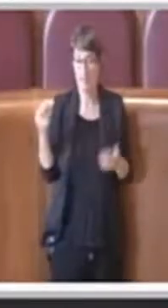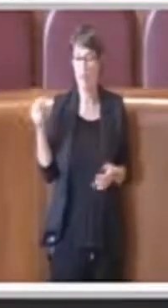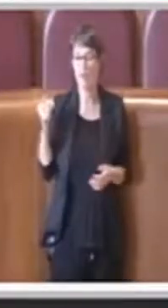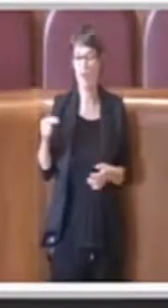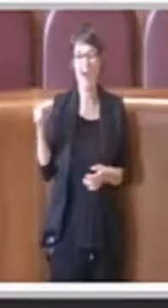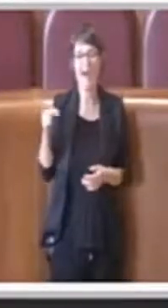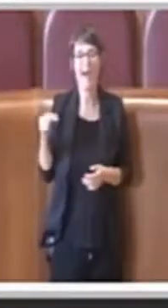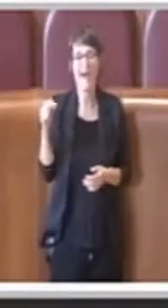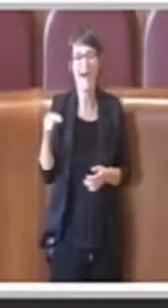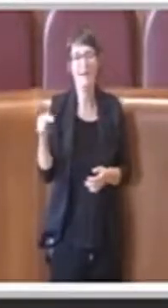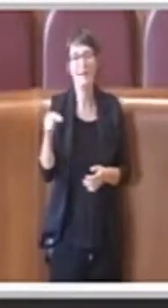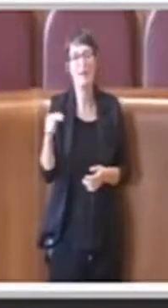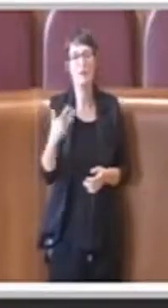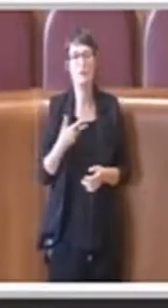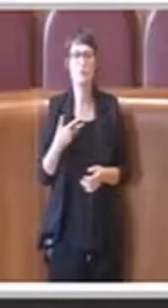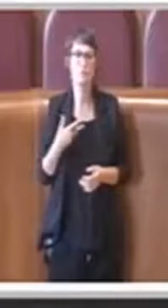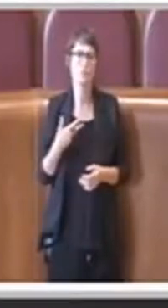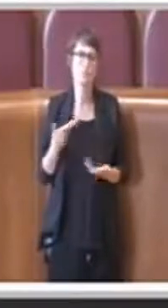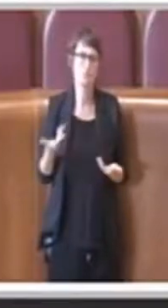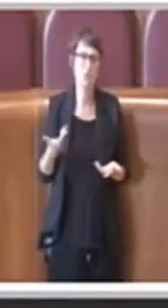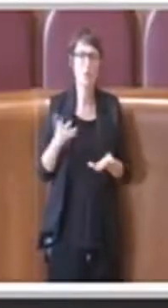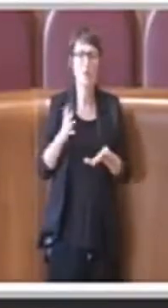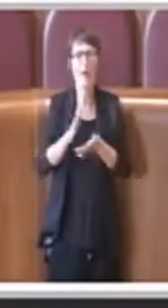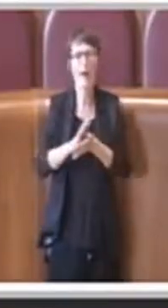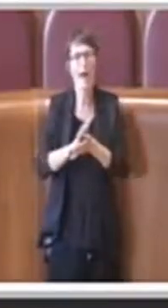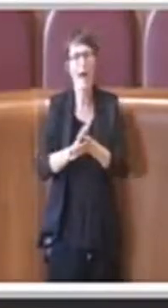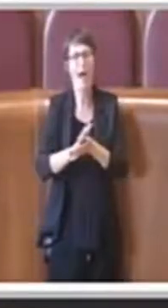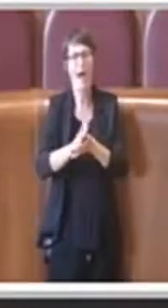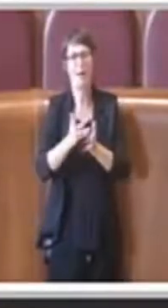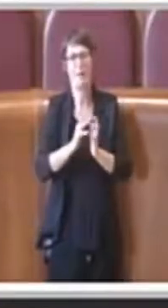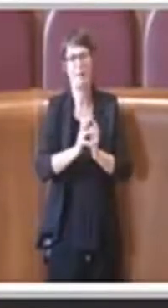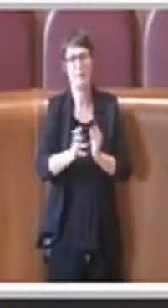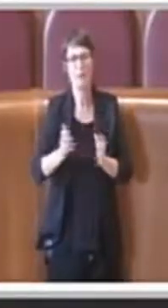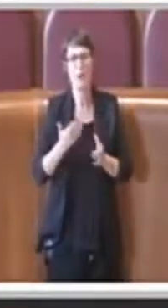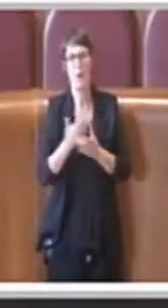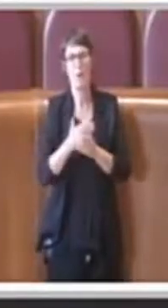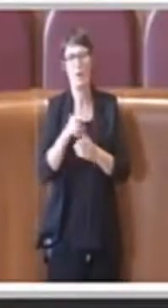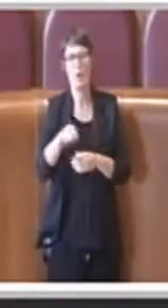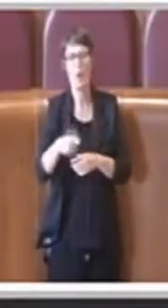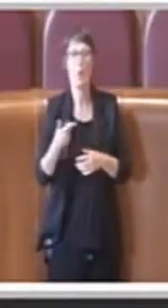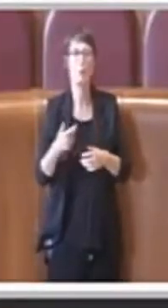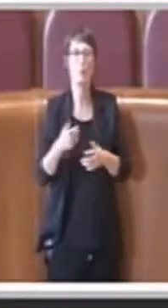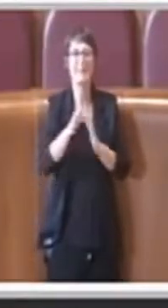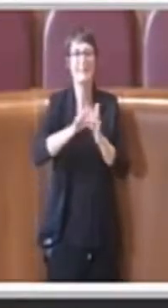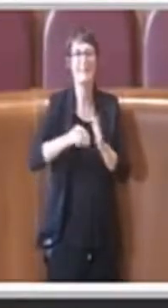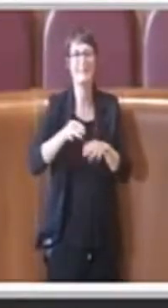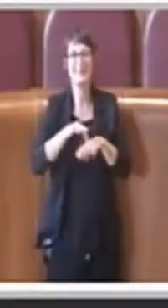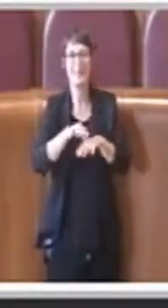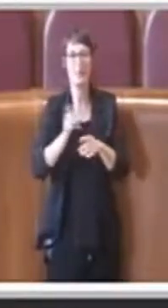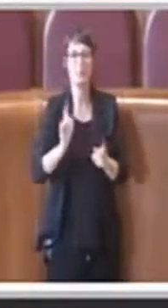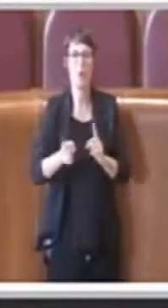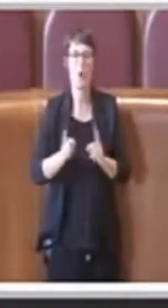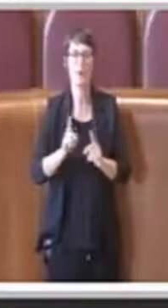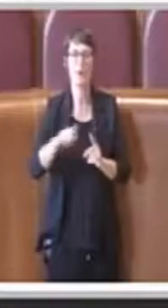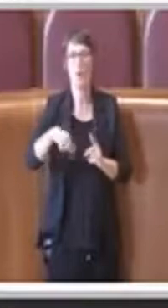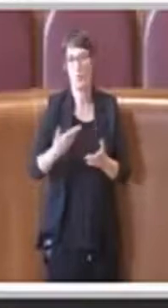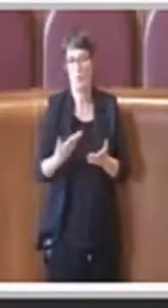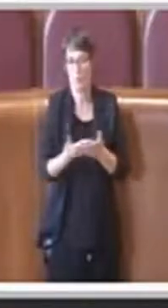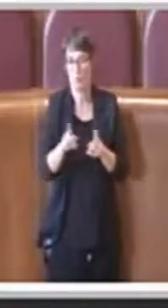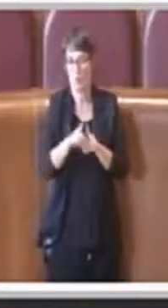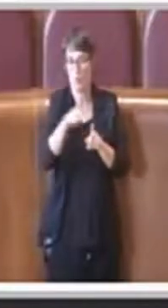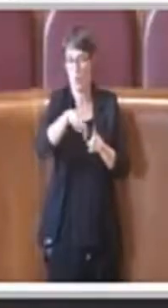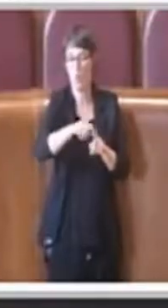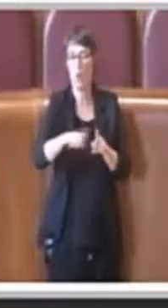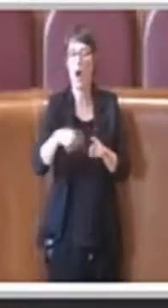indirizzo politico come poi questa mozione a cui non hanno asseguitato niente, se non